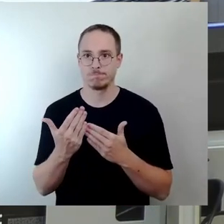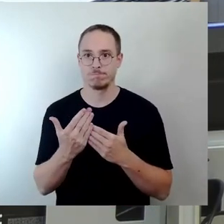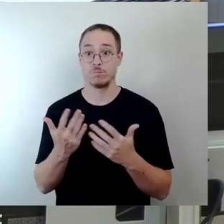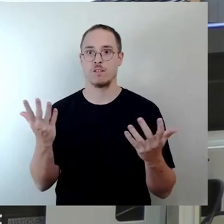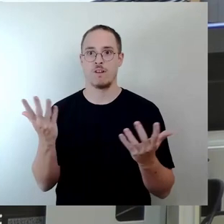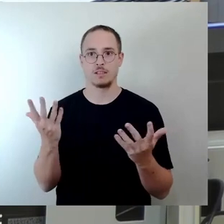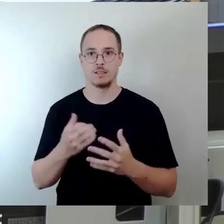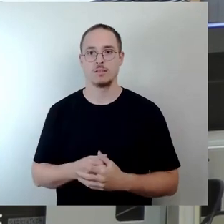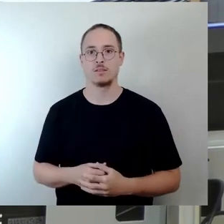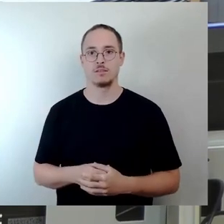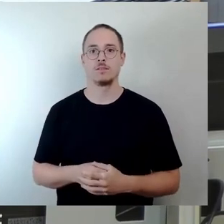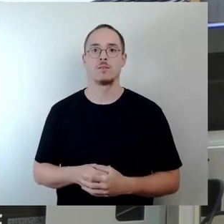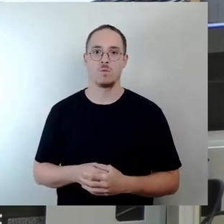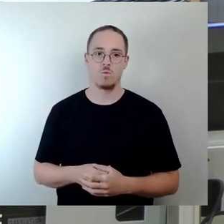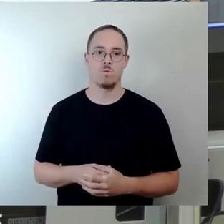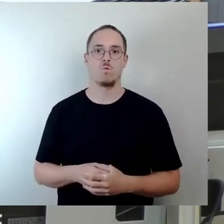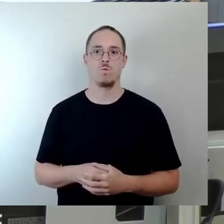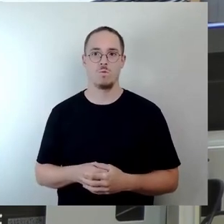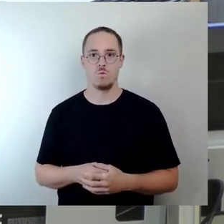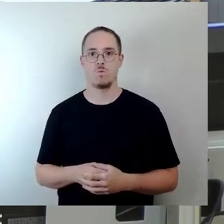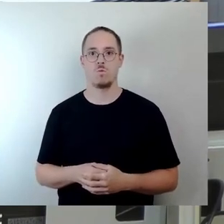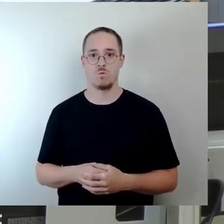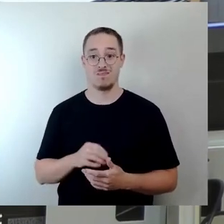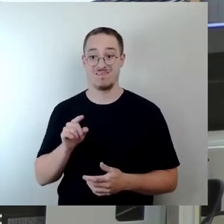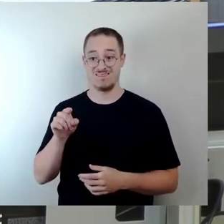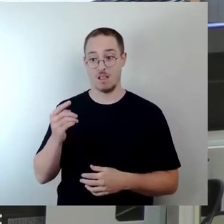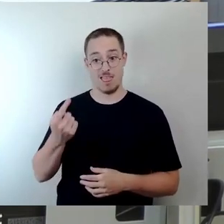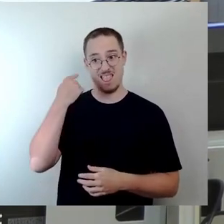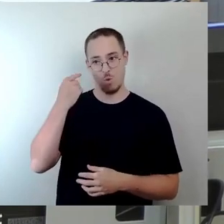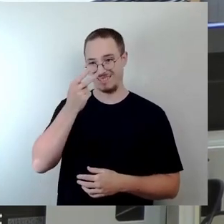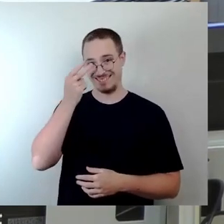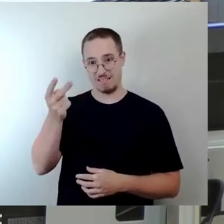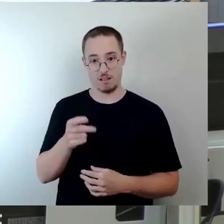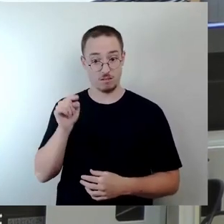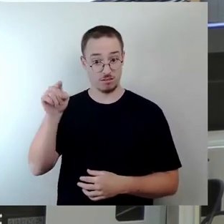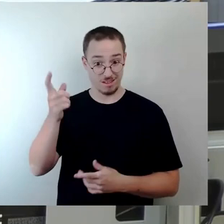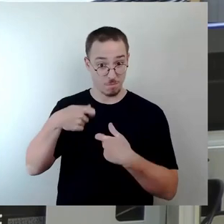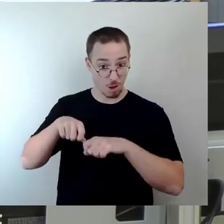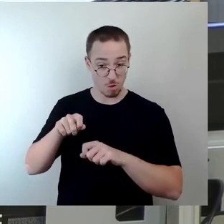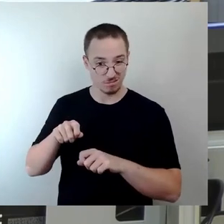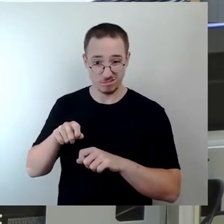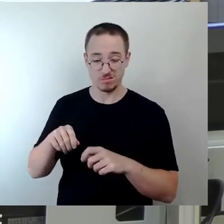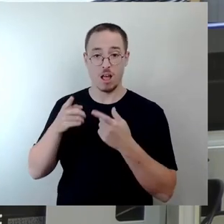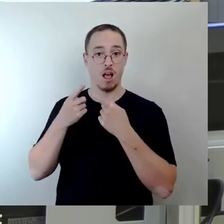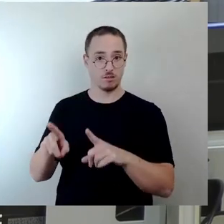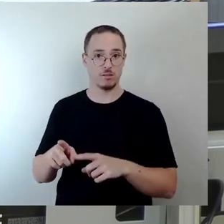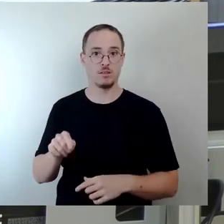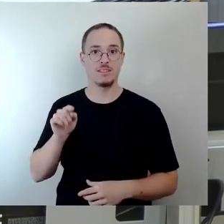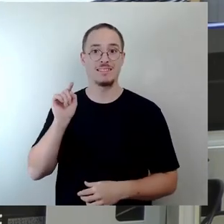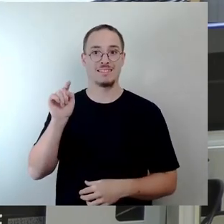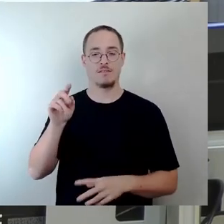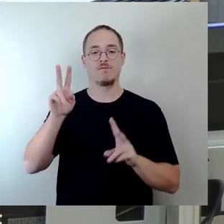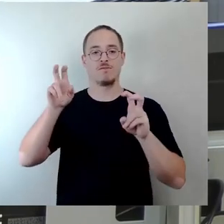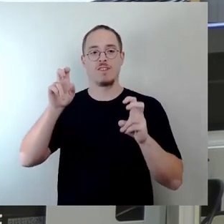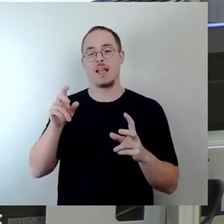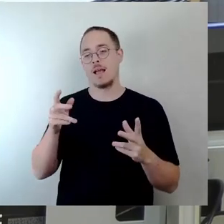Das, was Sie hier im Hintergrund sehen, das ist nicht das, was gebaut werden wird. Das ist ein Massenmodell, welches